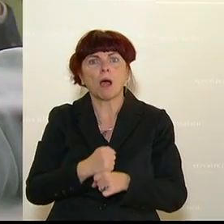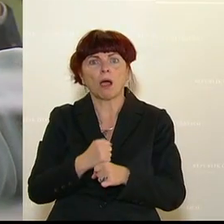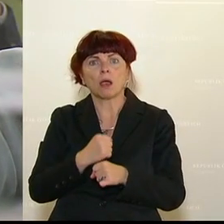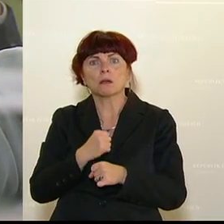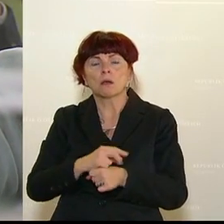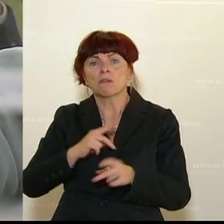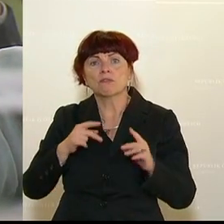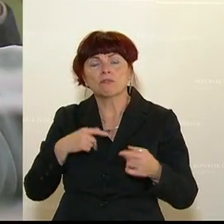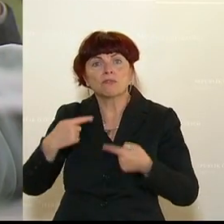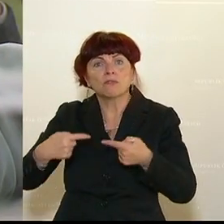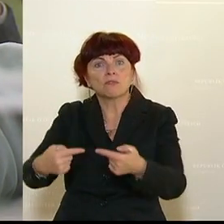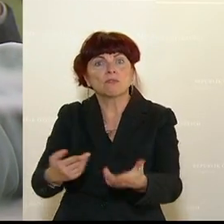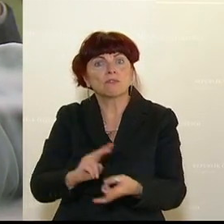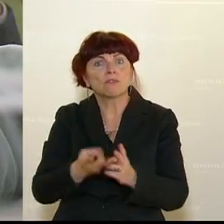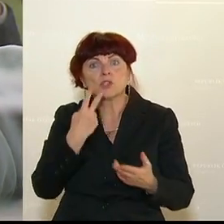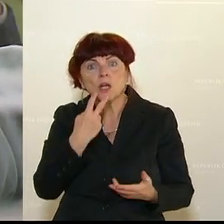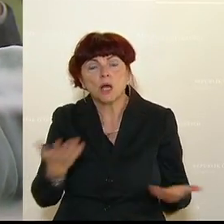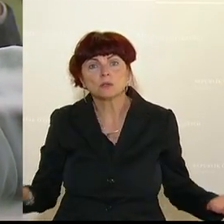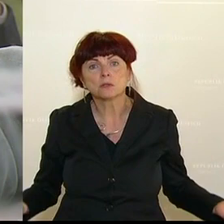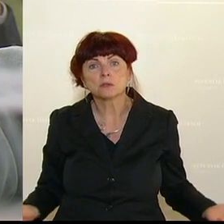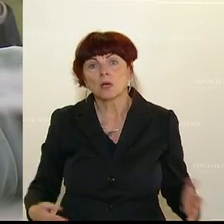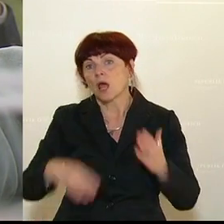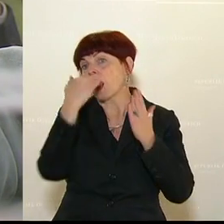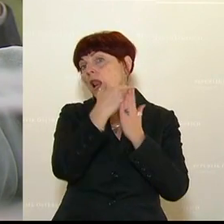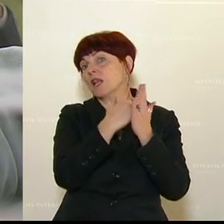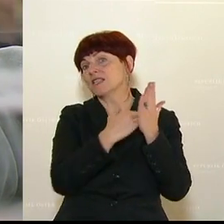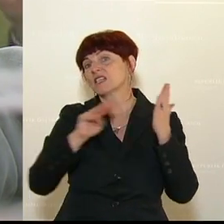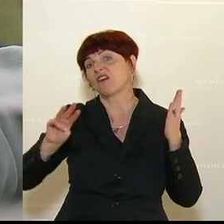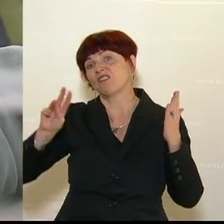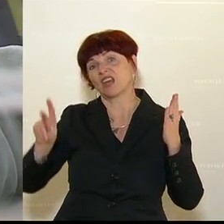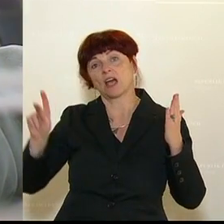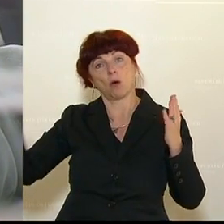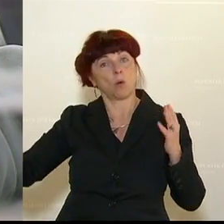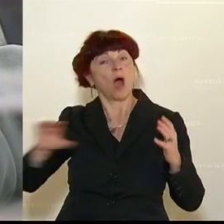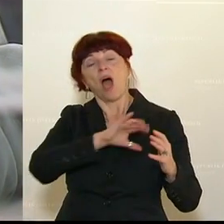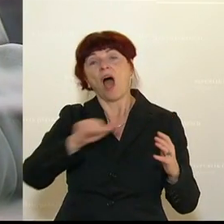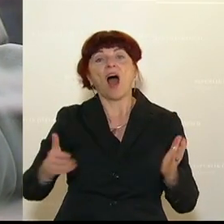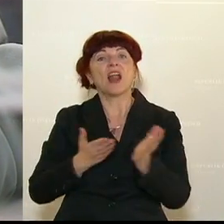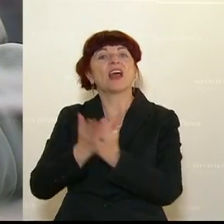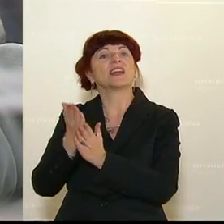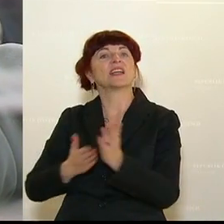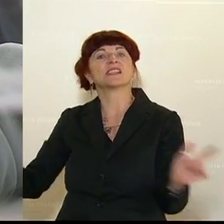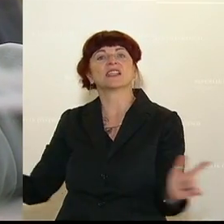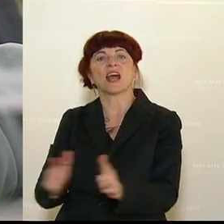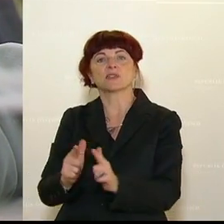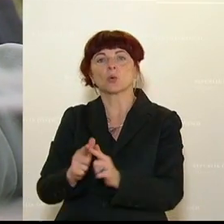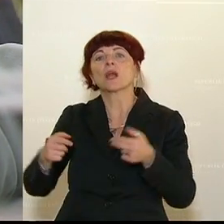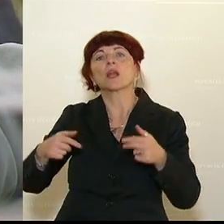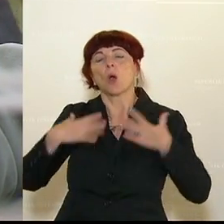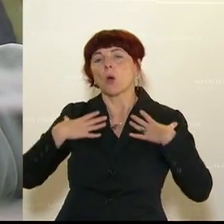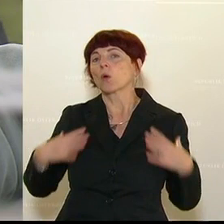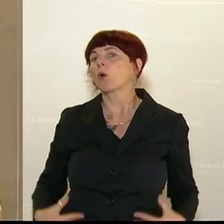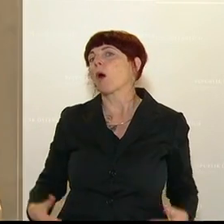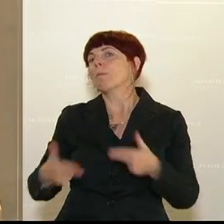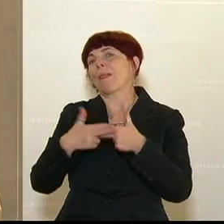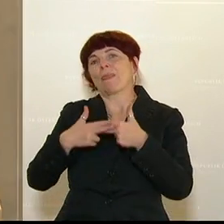ich mir dann anschaue, das ist eine Liste der WKO, die schreiben zum Beispiel, alle Dienstleistungen, inklusive körpernahe Dienstleistungen, wie zum